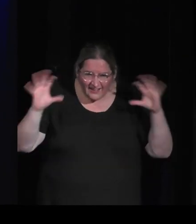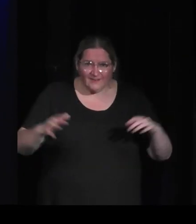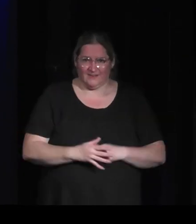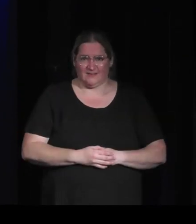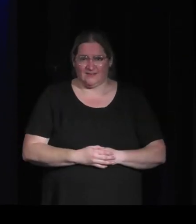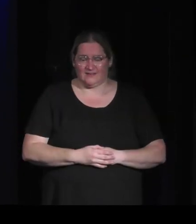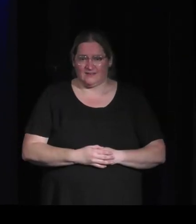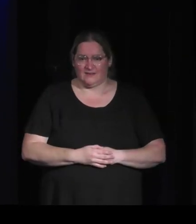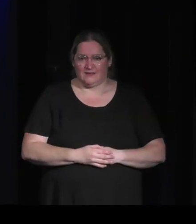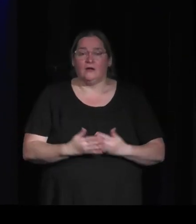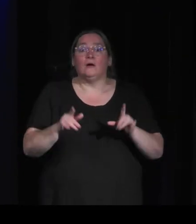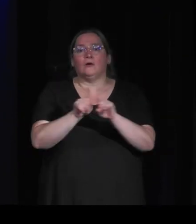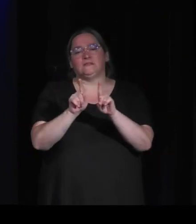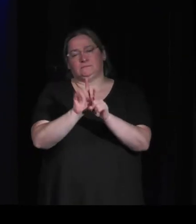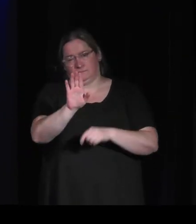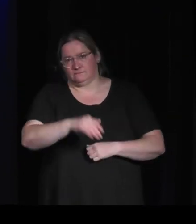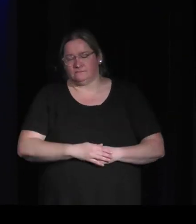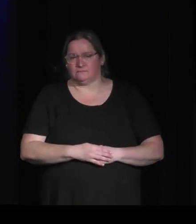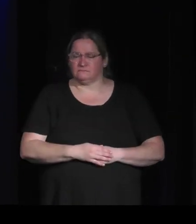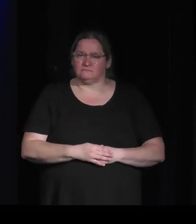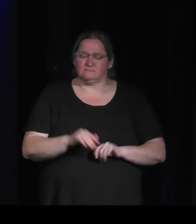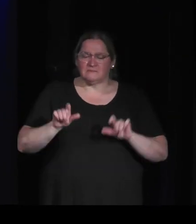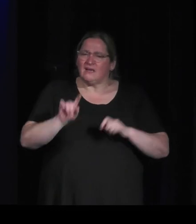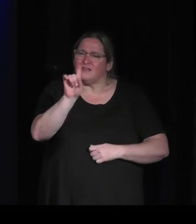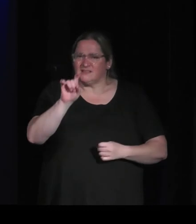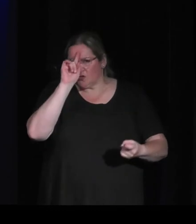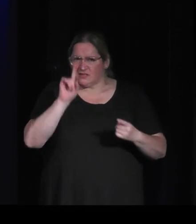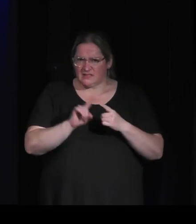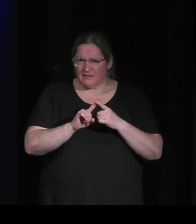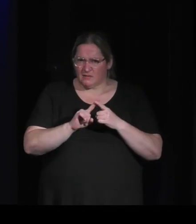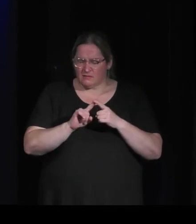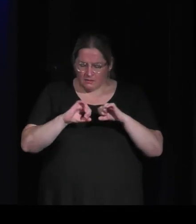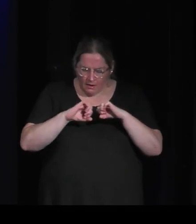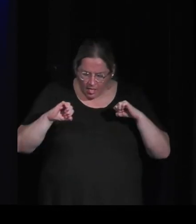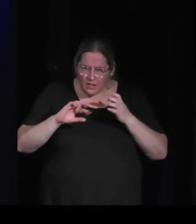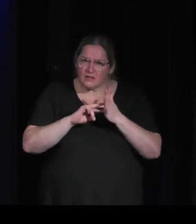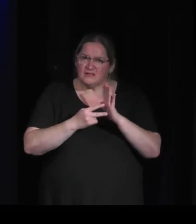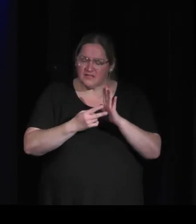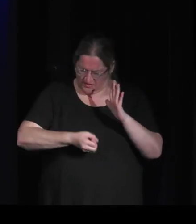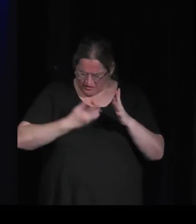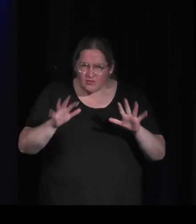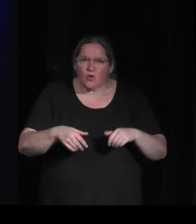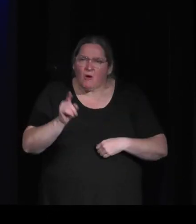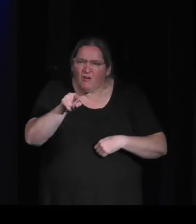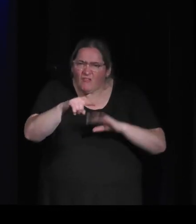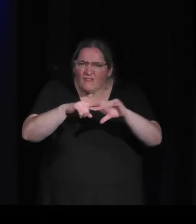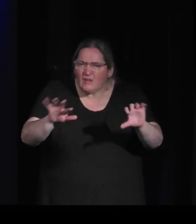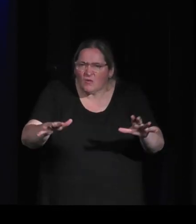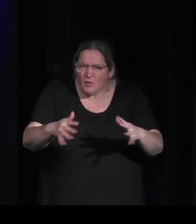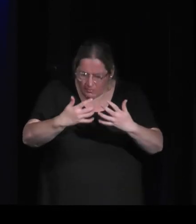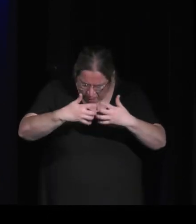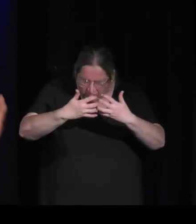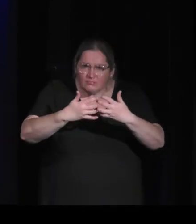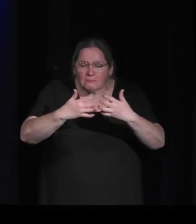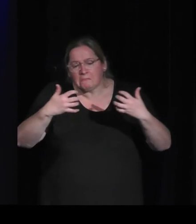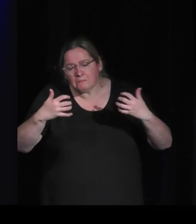orienté sur il y eu aussi beaucoup énormément de questions autour de l'approche technique surtout et de'approche artistique c'est comment c'est fait c'est comment c